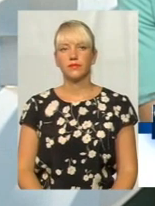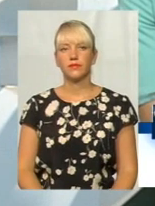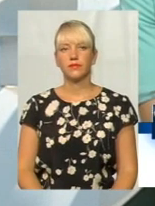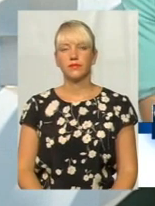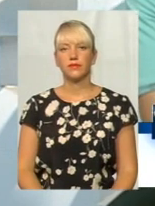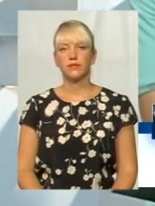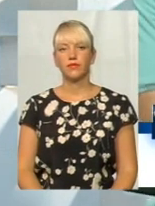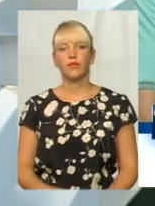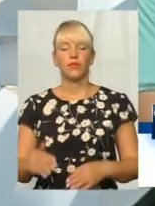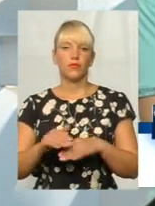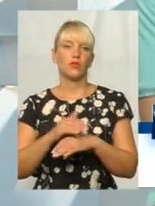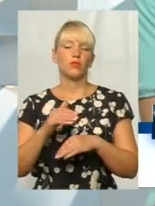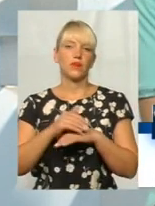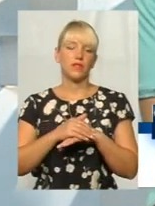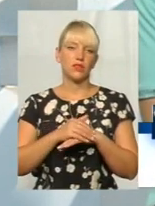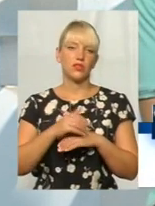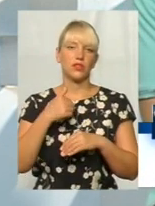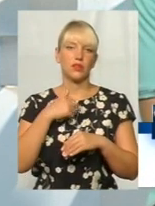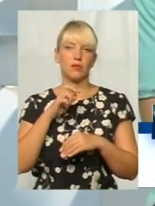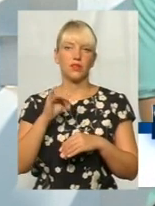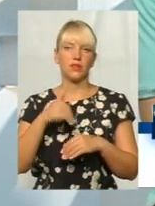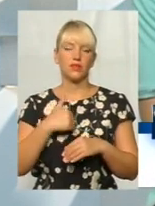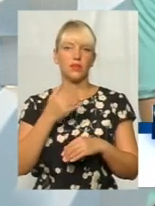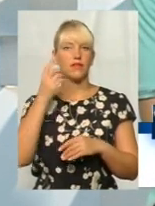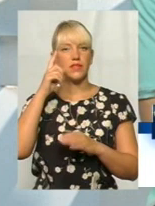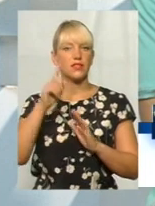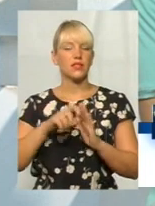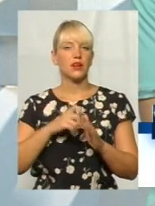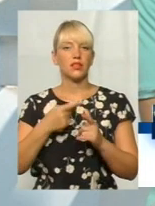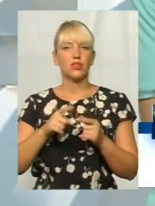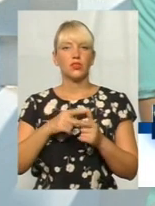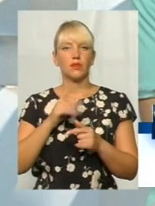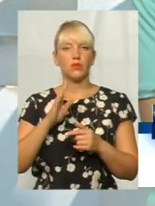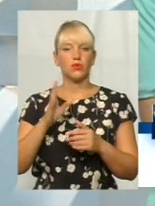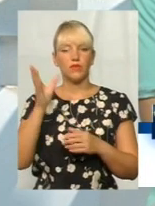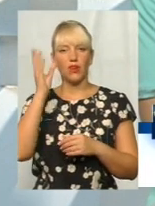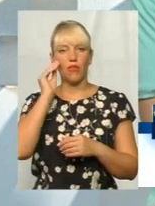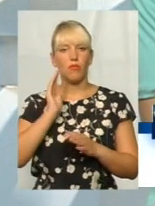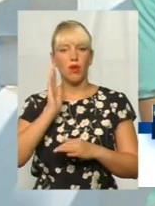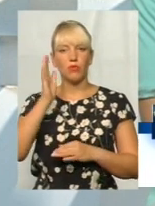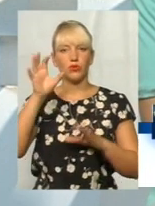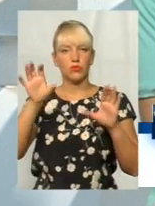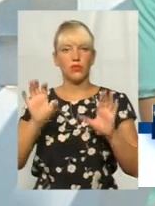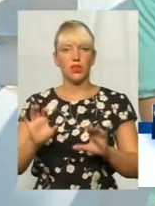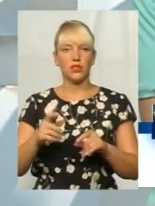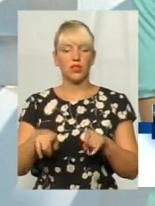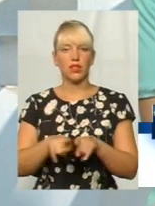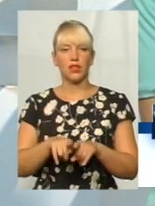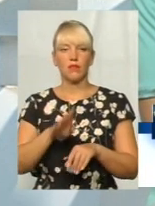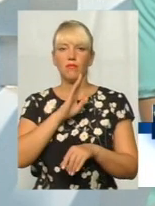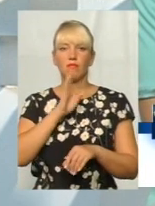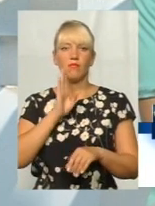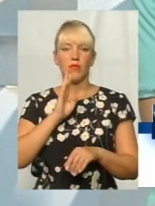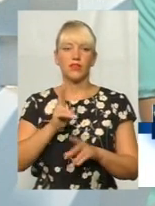Алло, добрий вечір. Добрий вечір. Я хотіла знати, чи враховуватимуться в майбутньому законі, що ті матері,